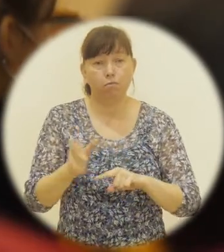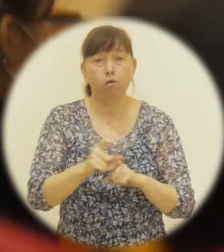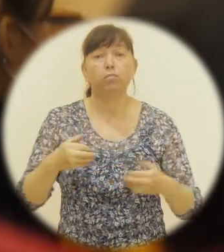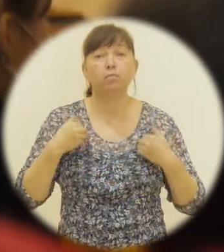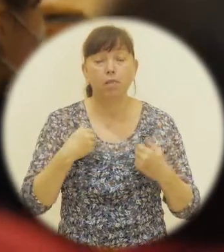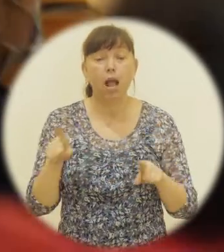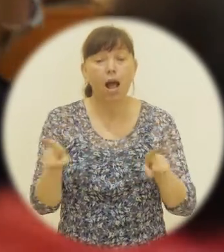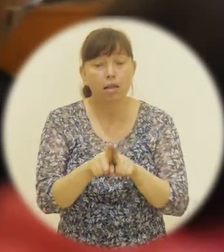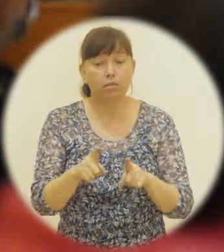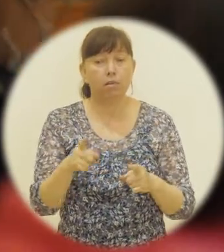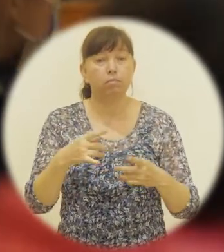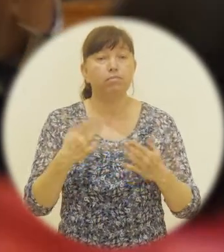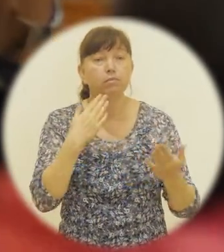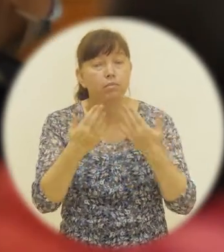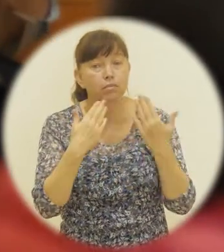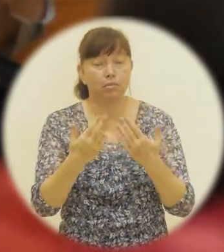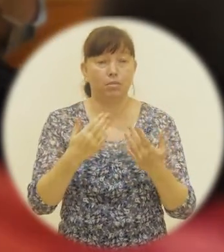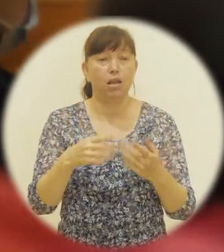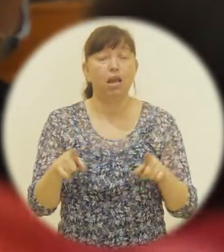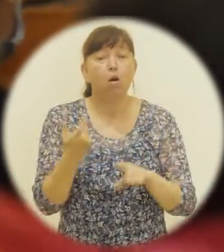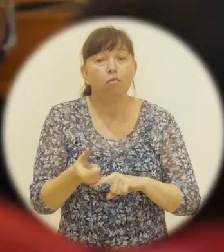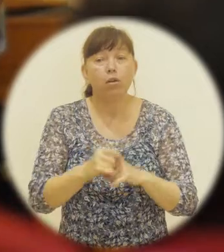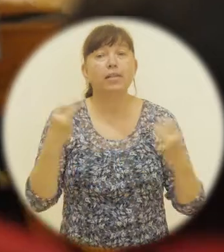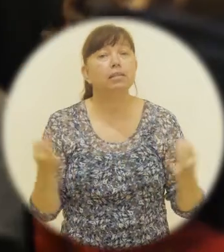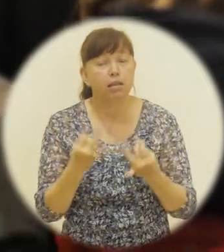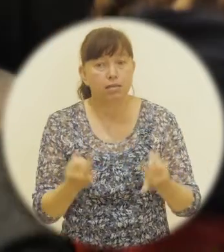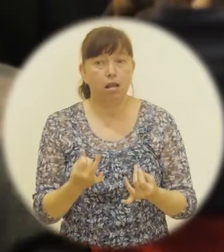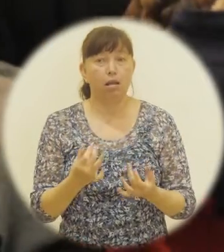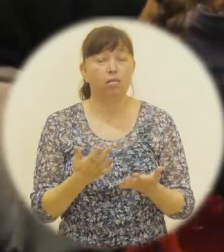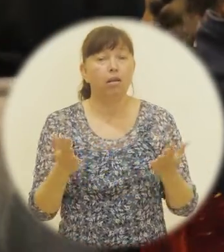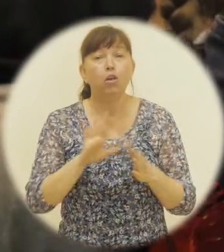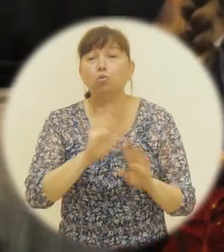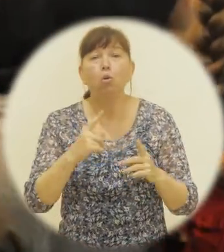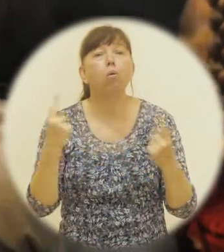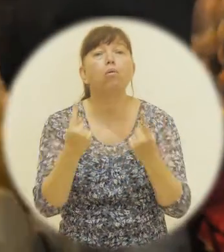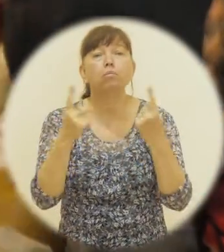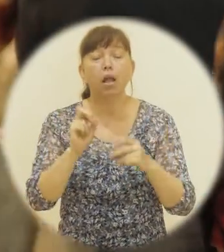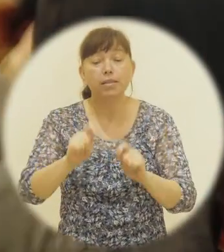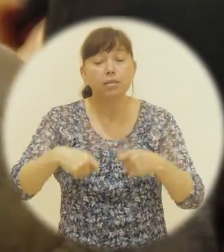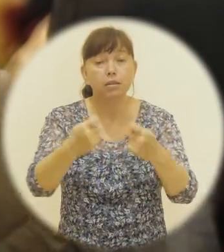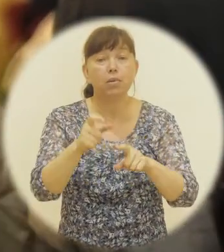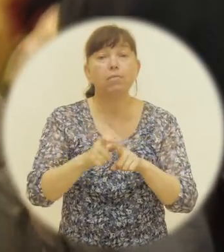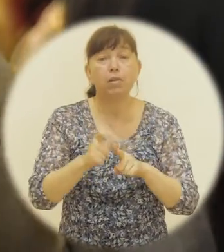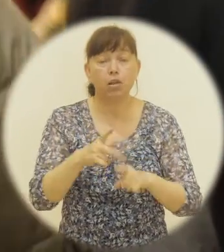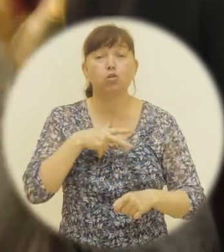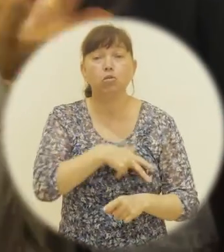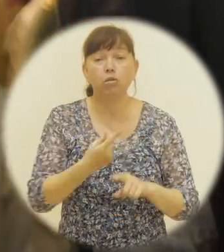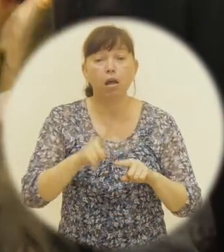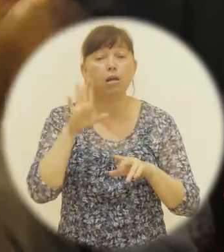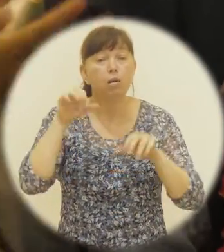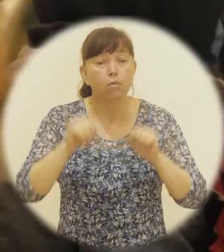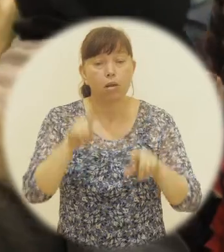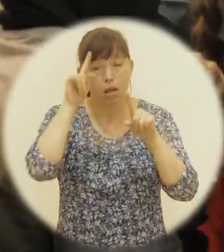pentru că este o altfel de abordare, este o activitate interesantă, este o activitate nu din cele standard, prin a transmite un mesaj social